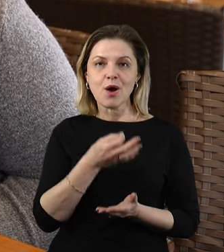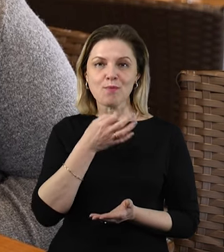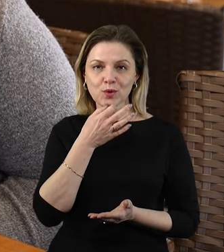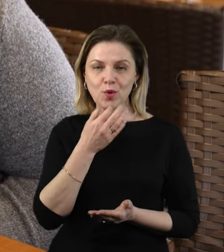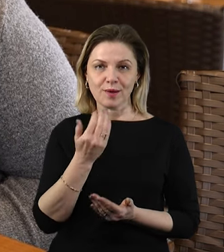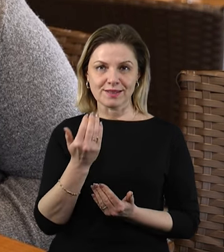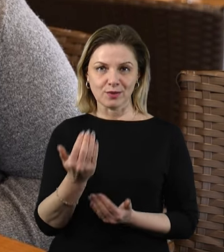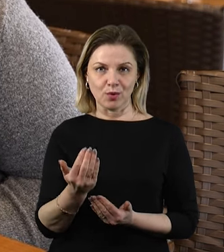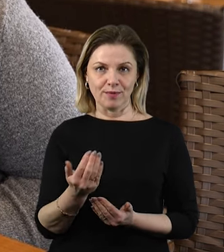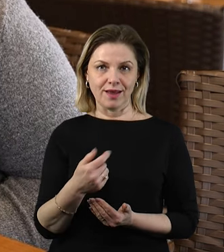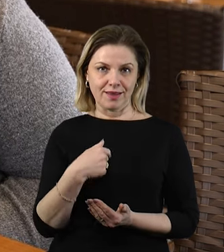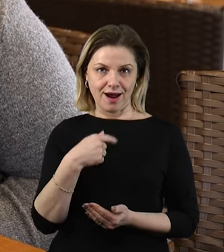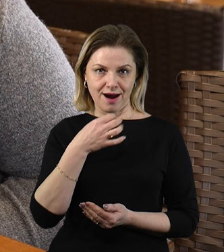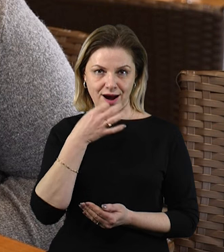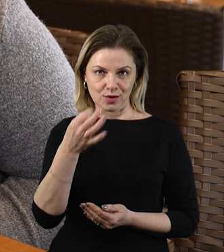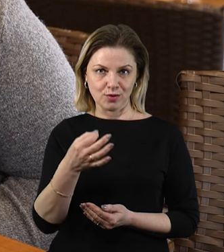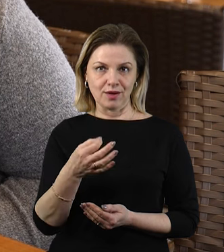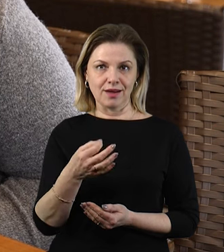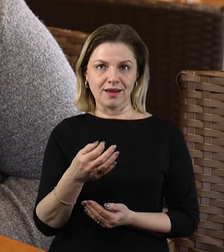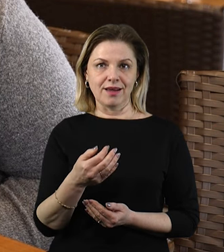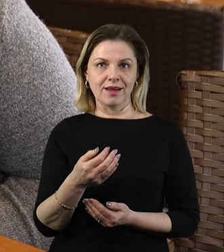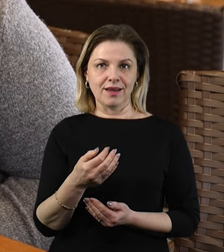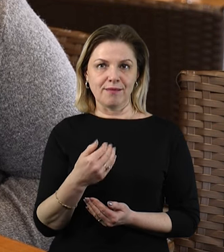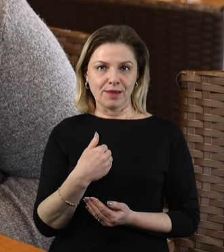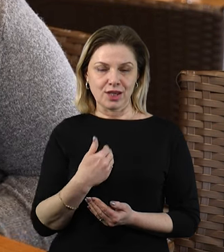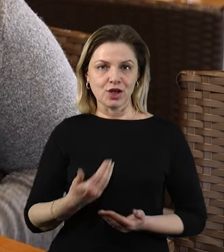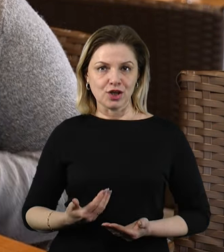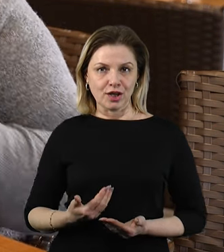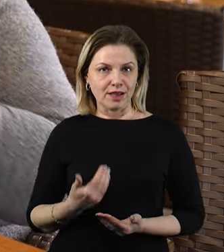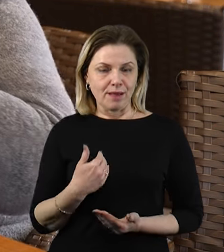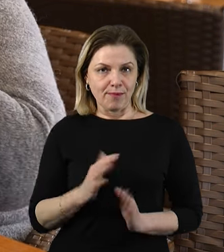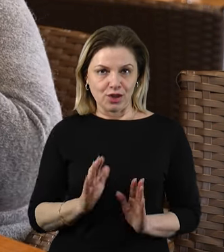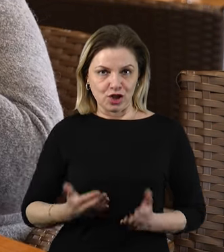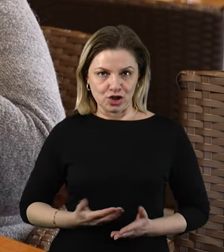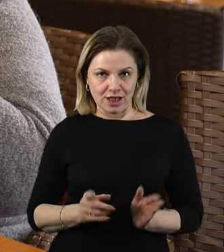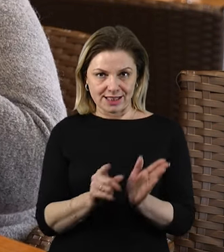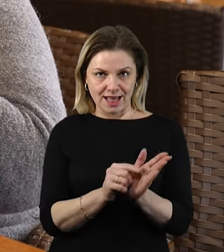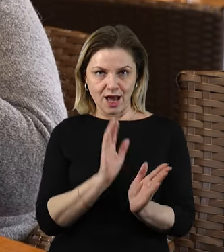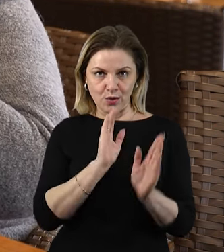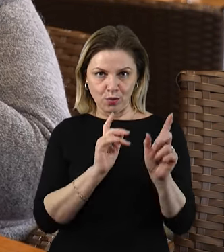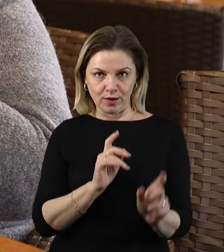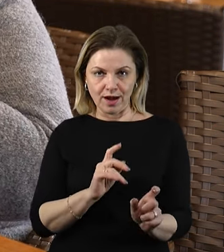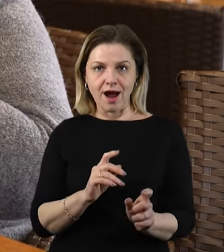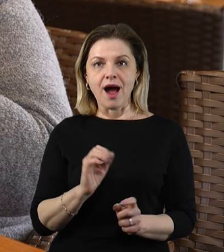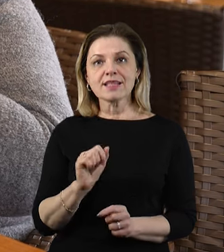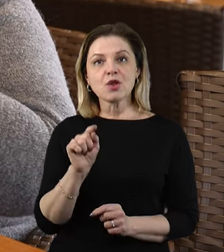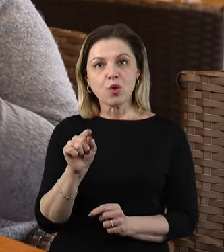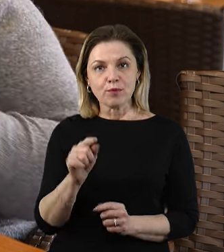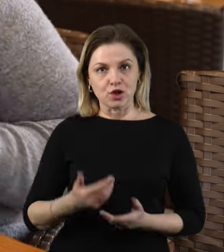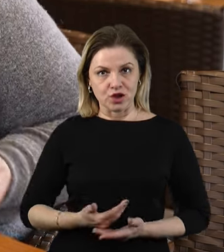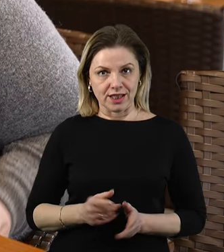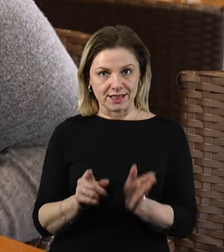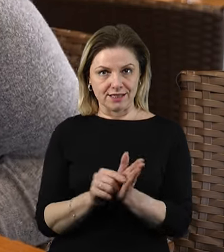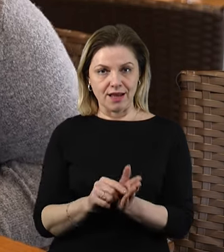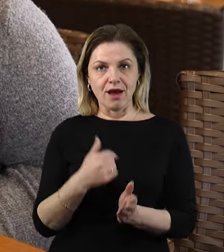подобається тобі. Я йому кажу, мені жити з нею. Це тобі жити з нею, я то саме. Я кажу, що за дівчина.